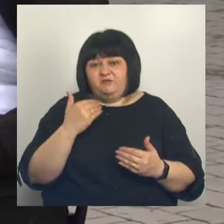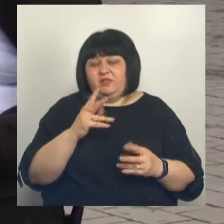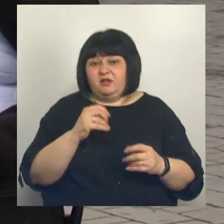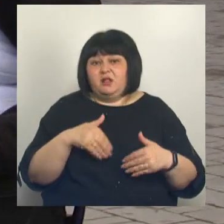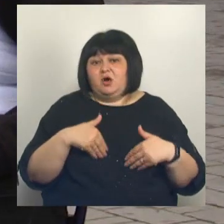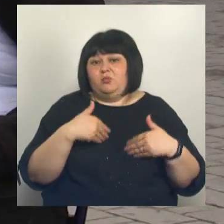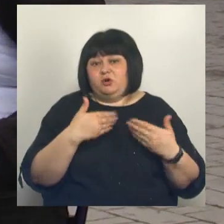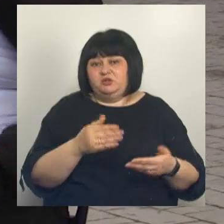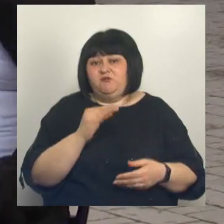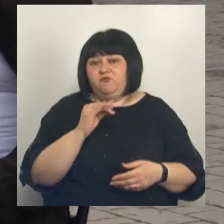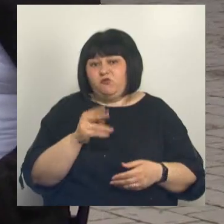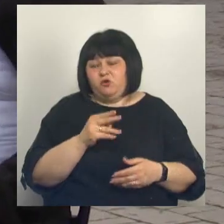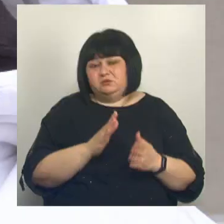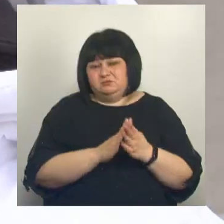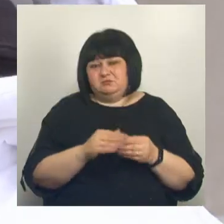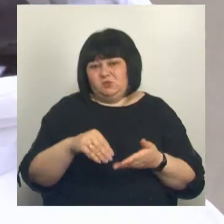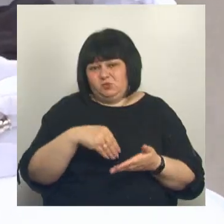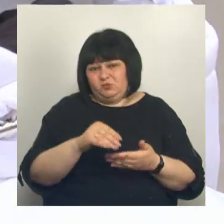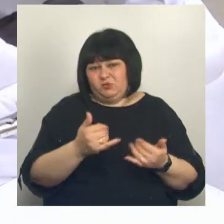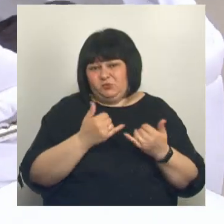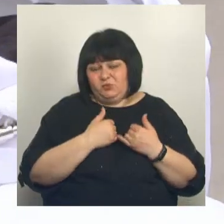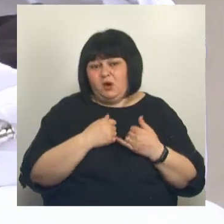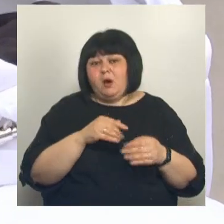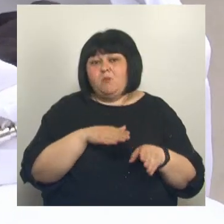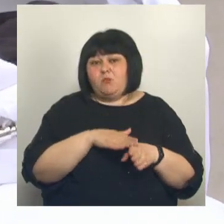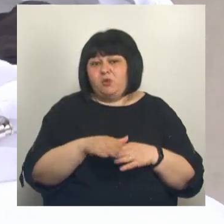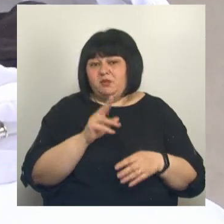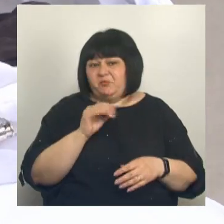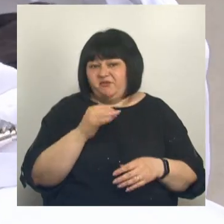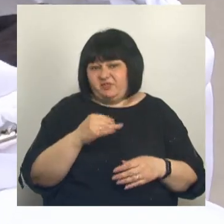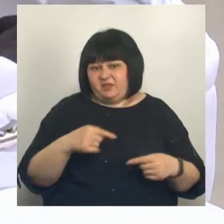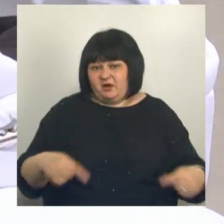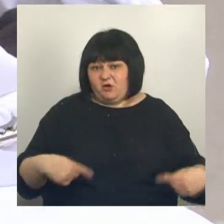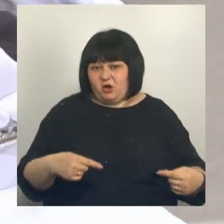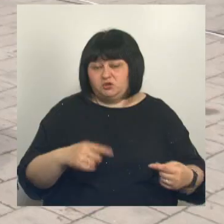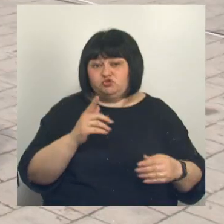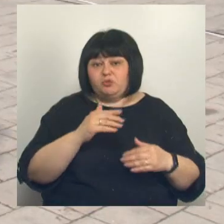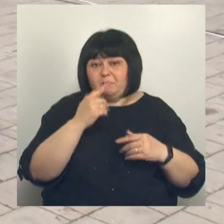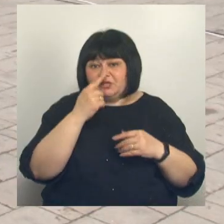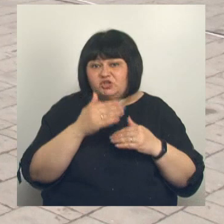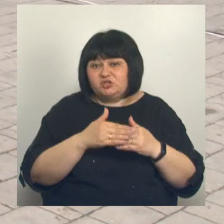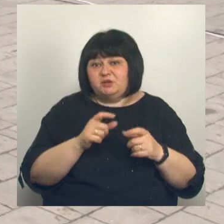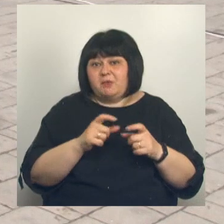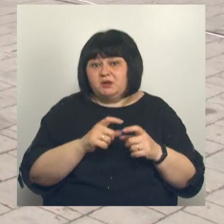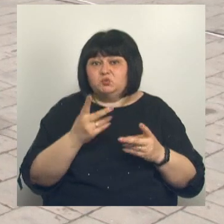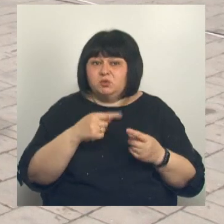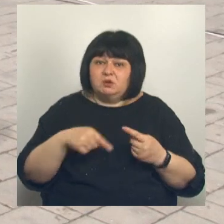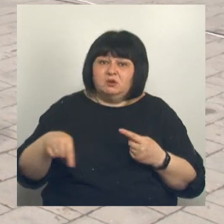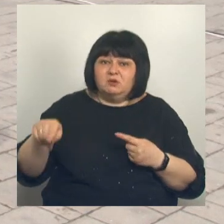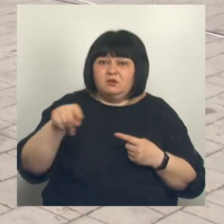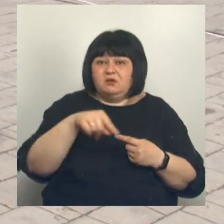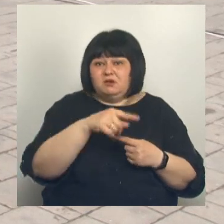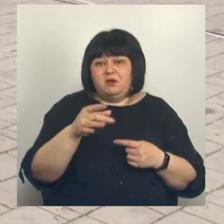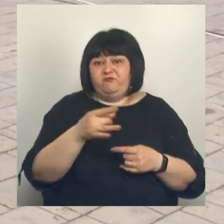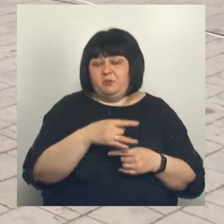обратился в фонд с просьбой приобрести полноприводную коляску. Раньше, к примеру, чтобы попасть в ближайший магазин, приходилось объезжать едва ли не весь